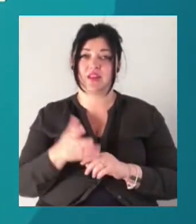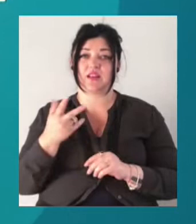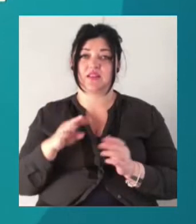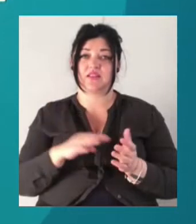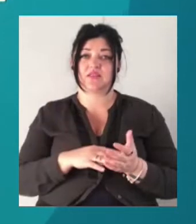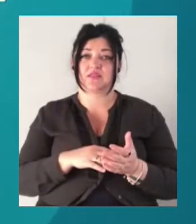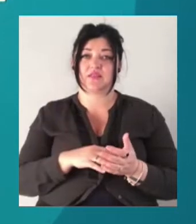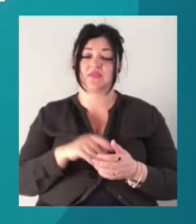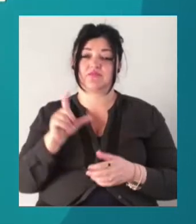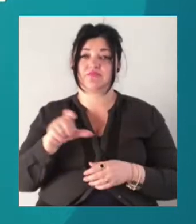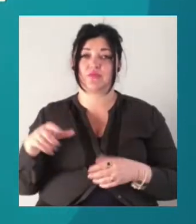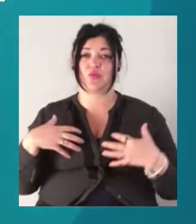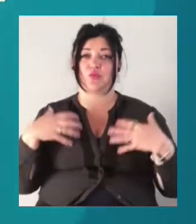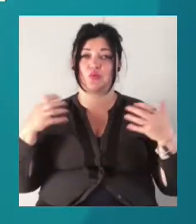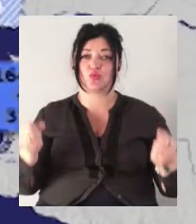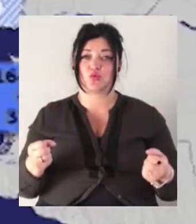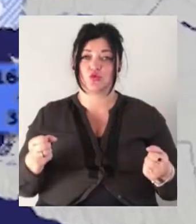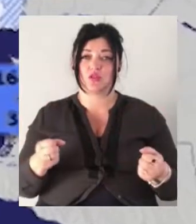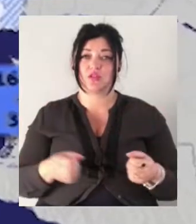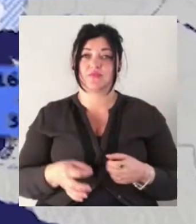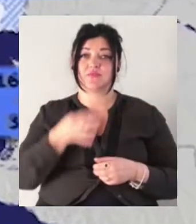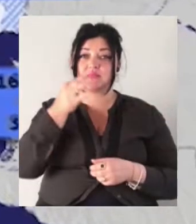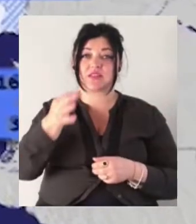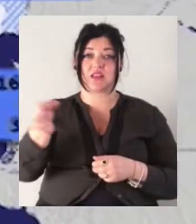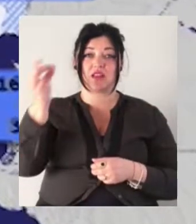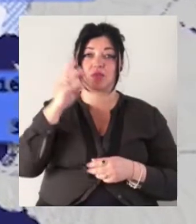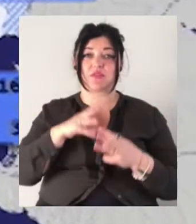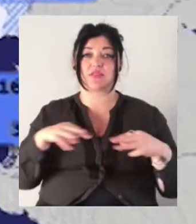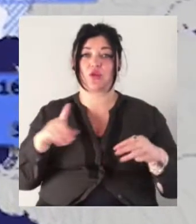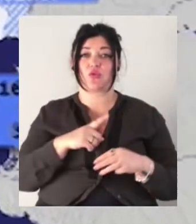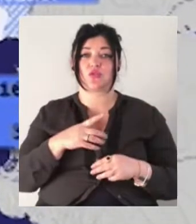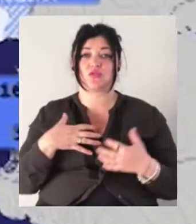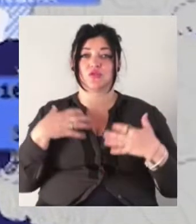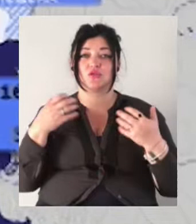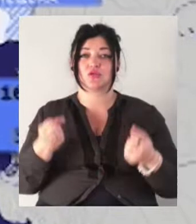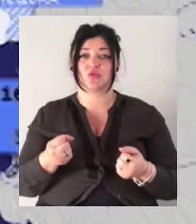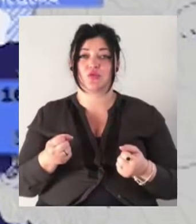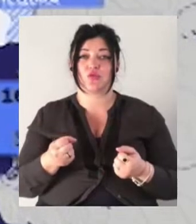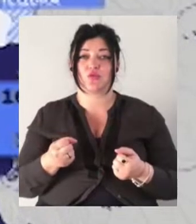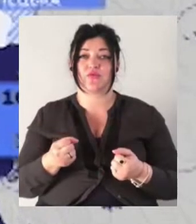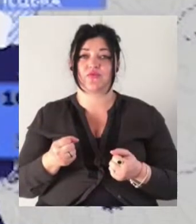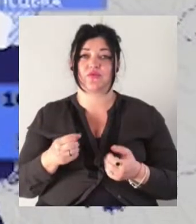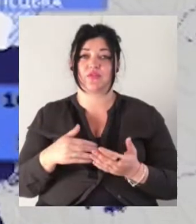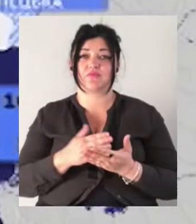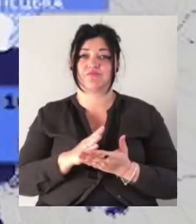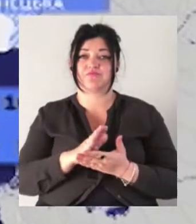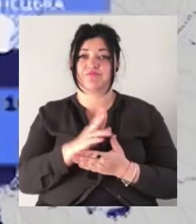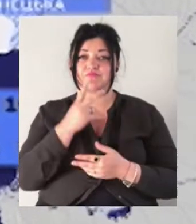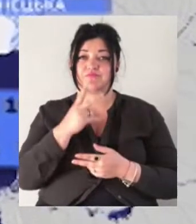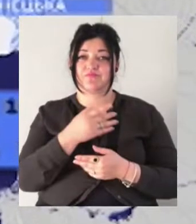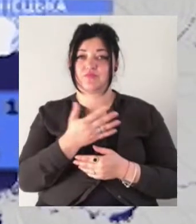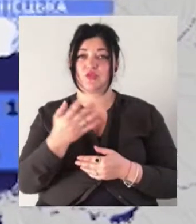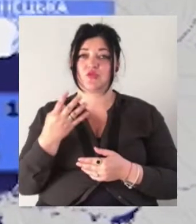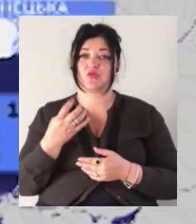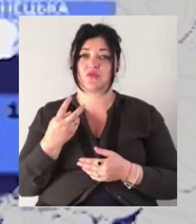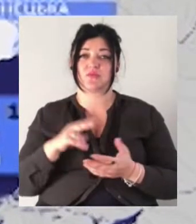одужали. Зазначимо, даними Міністерства охорони здоров'я, нині в Україні 16 425 лабораторно